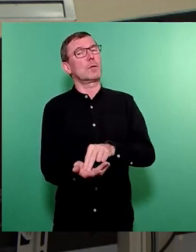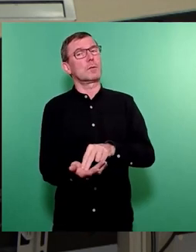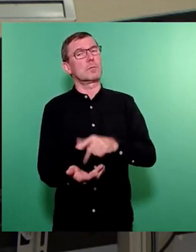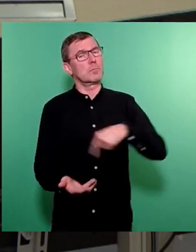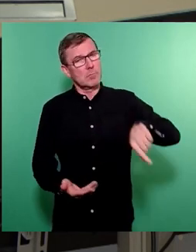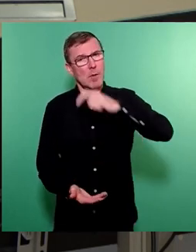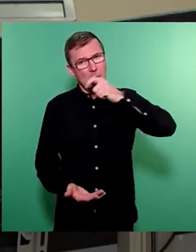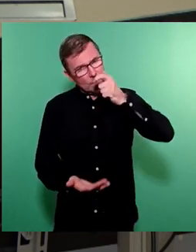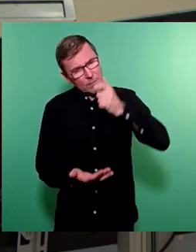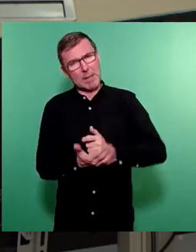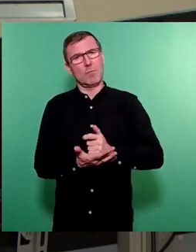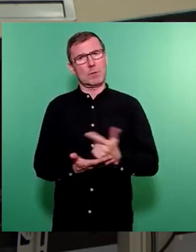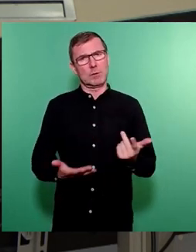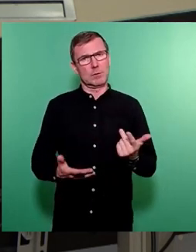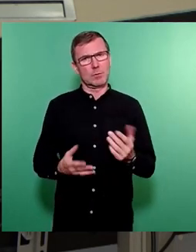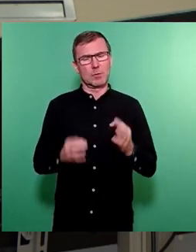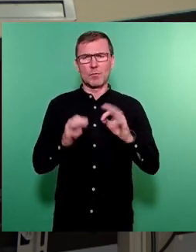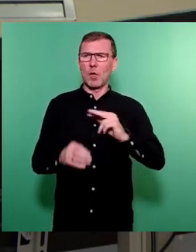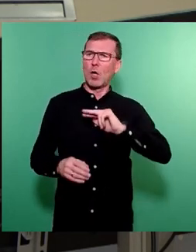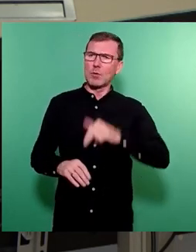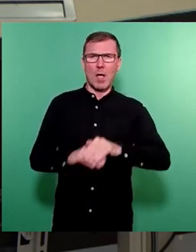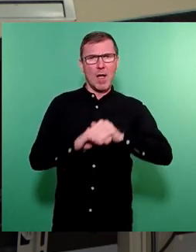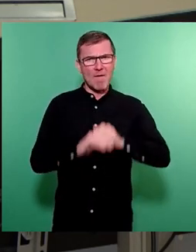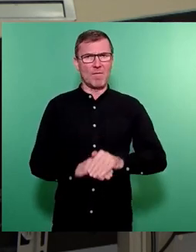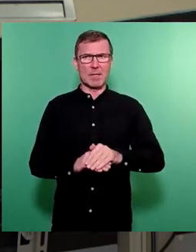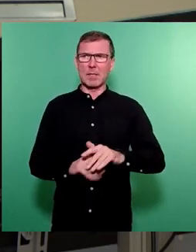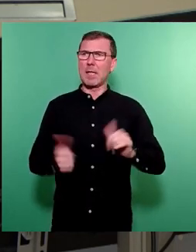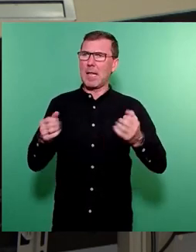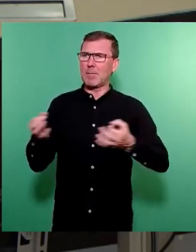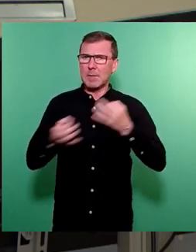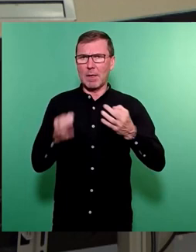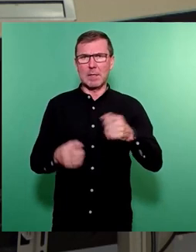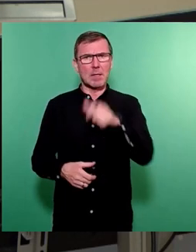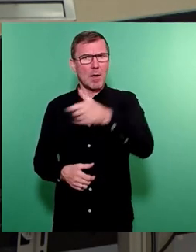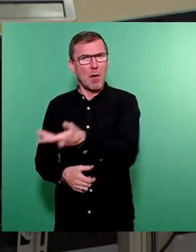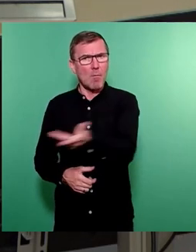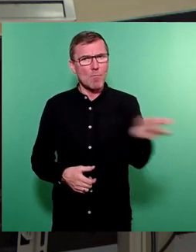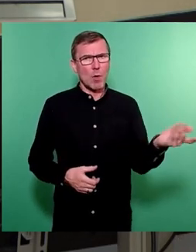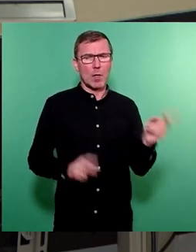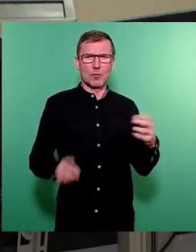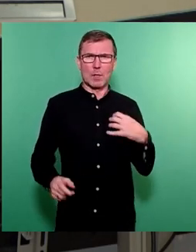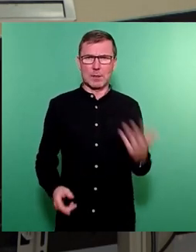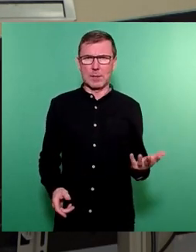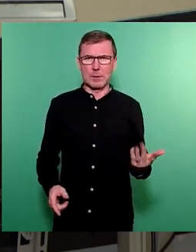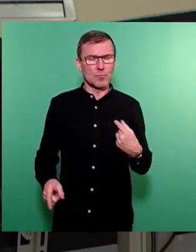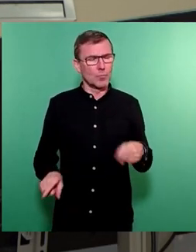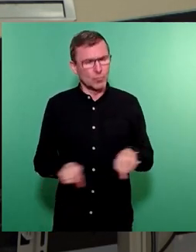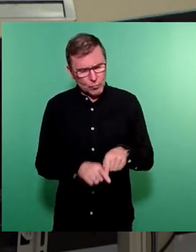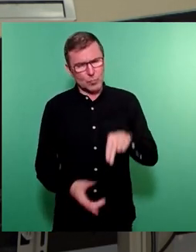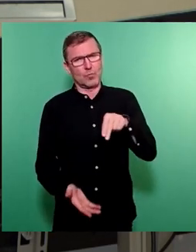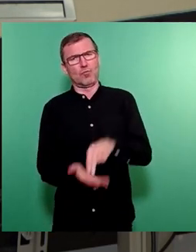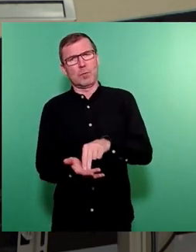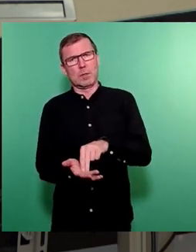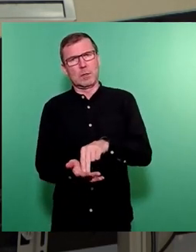nämlich zuständig, wenn es um den sozialen Frieden und die Lebensqualität der Bürger in unserer Stadt geht. Wir sind zuständig, wenn